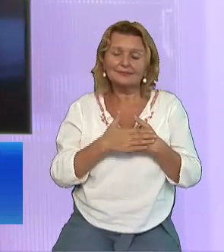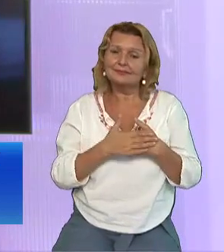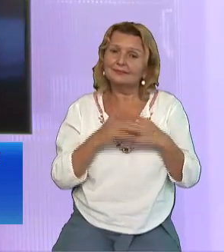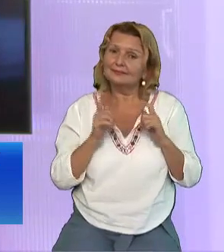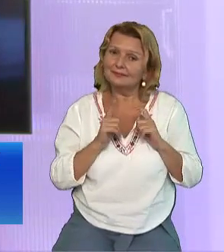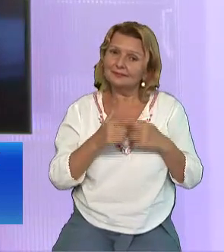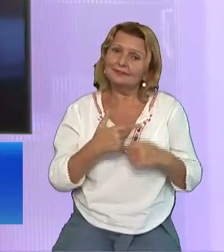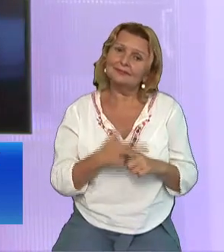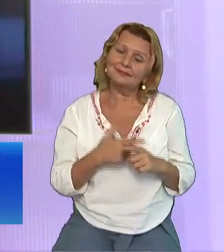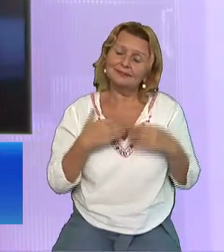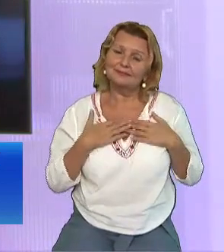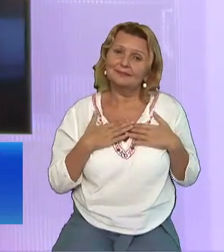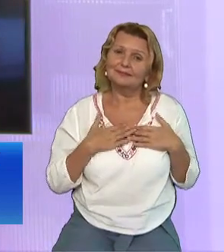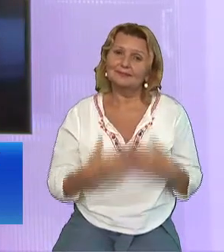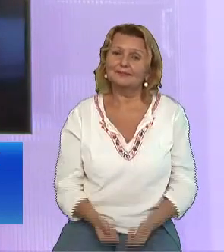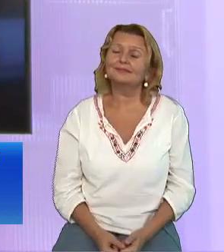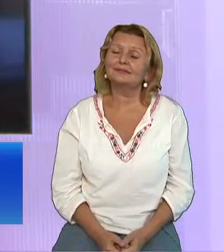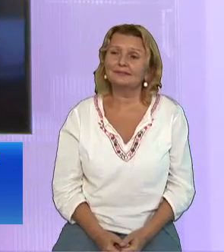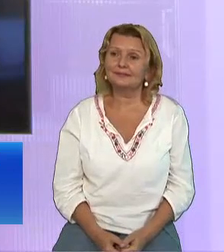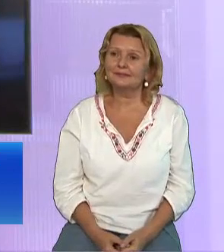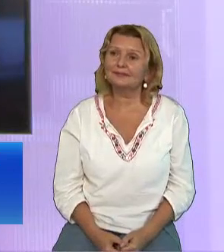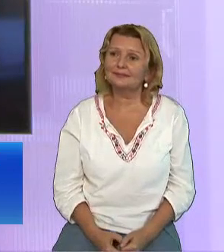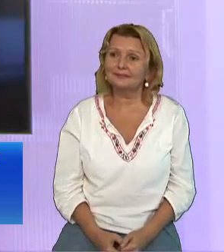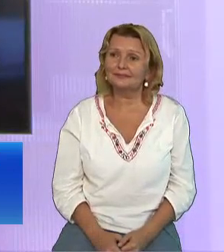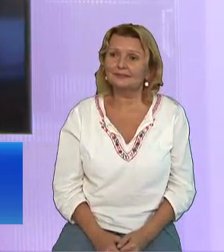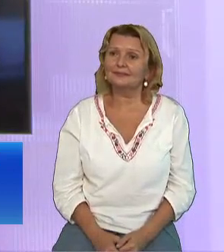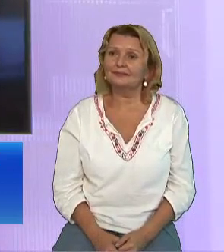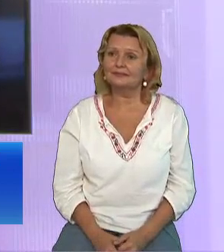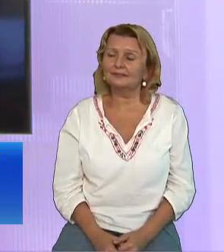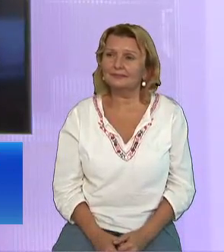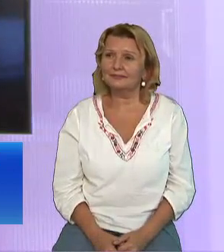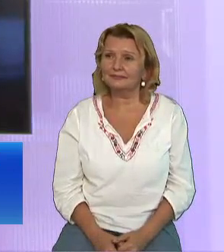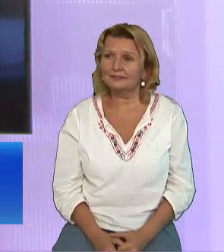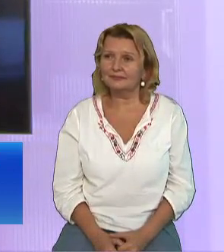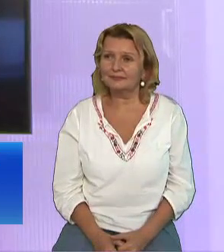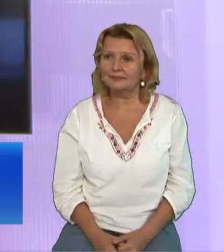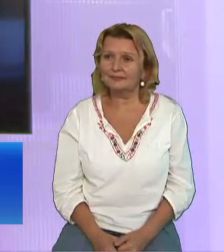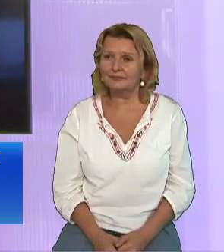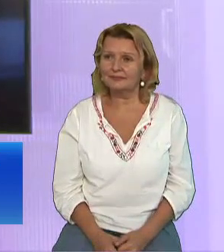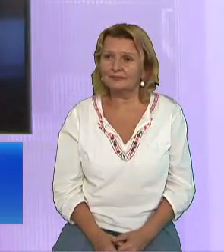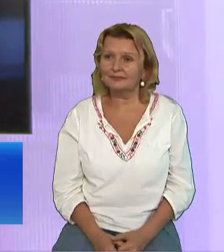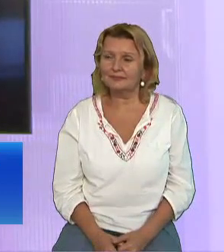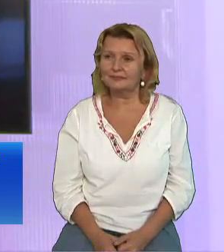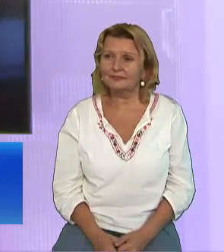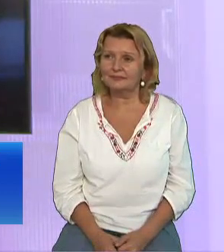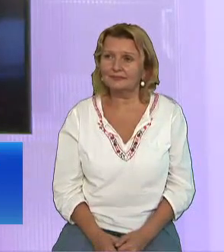Sau zici Mama, fost fain programul ăsta, a fost interesant Nu-mi văd de treaba mea, nu-mi văd de viața mea mai departe